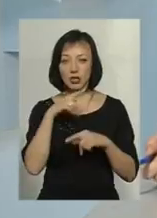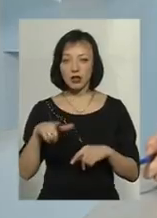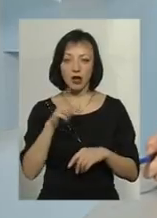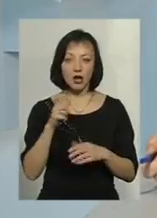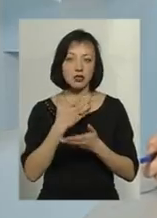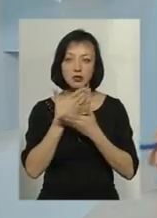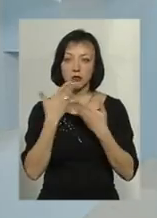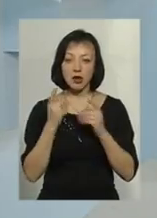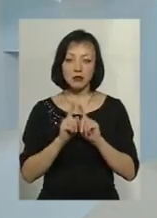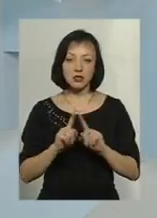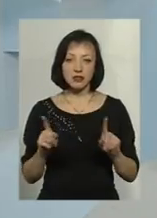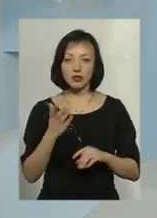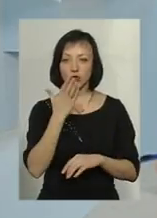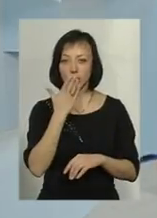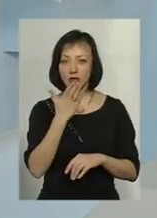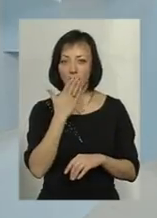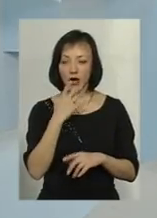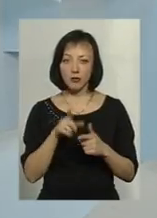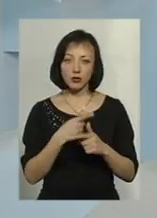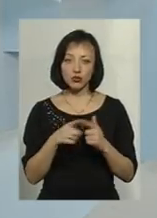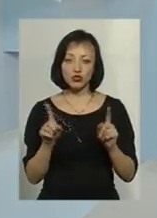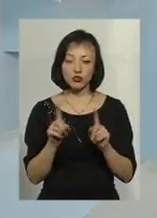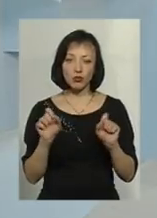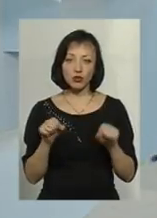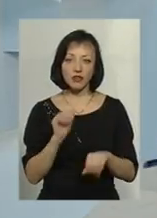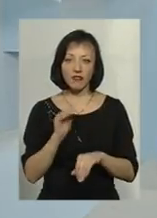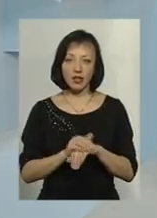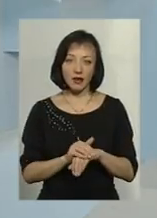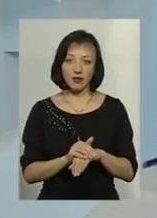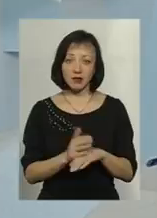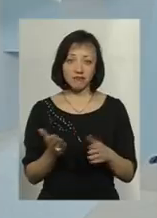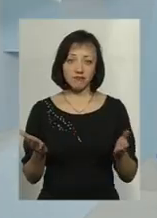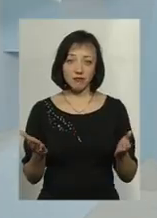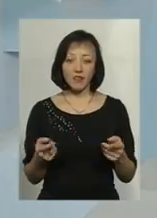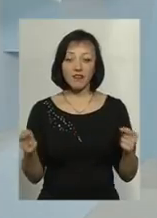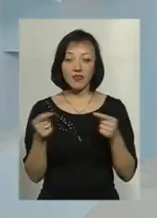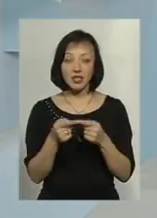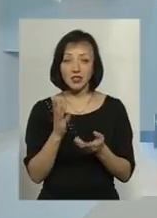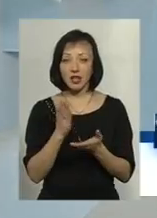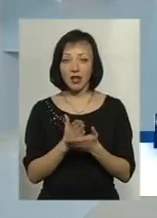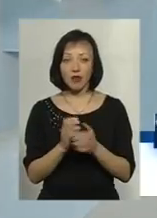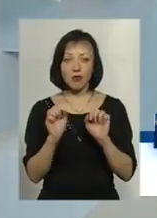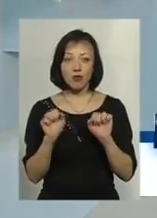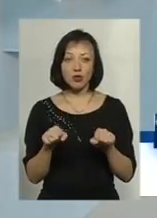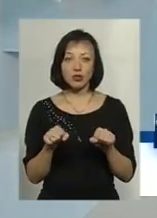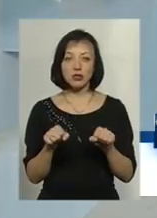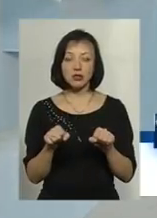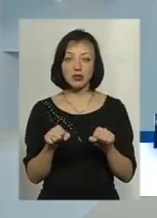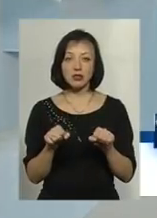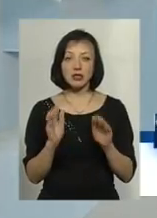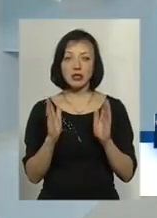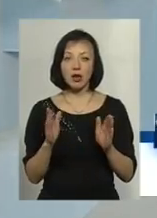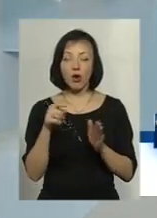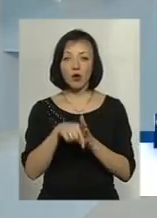має якогось спеціфічного запаху, щоб його можна виявити. Тобто визначити його наявність можна про певних